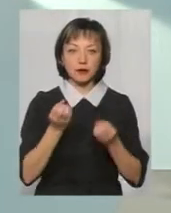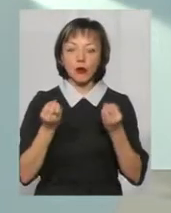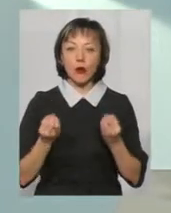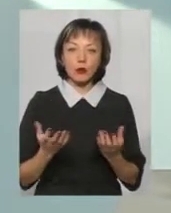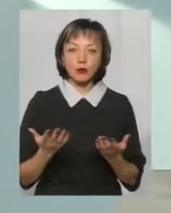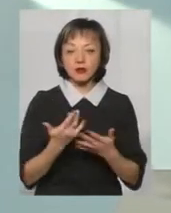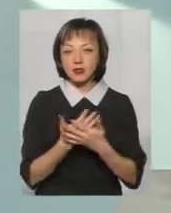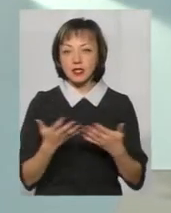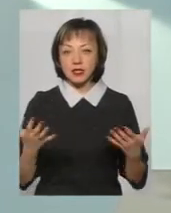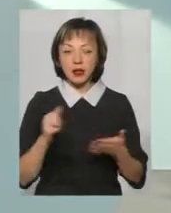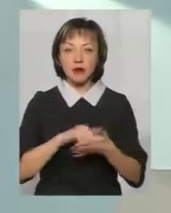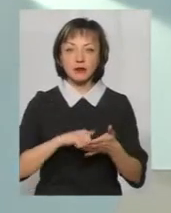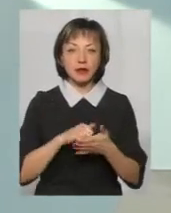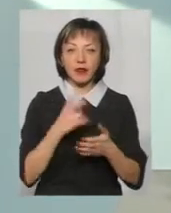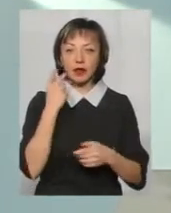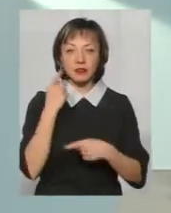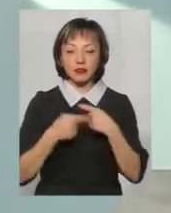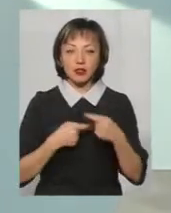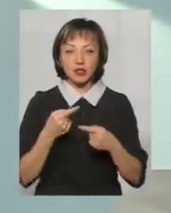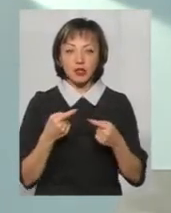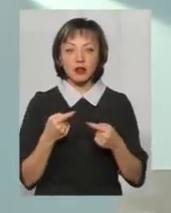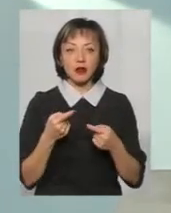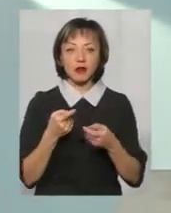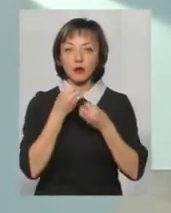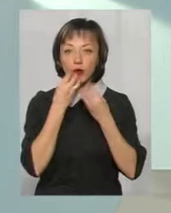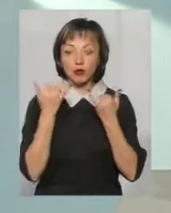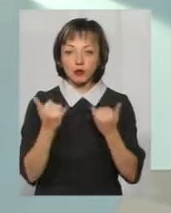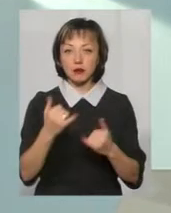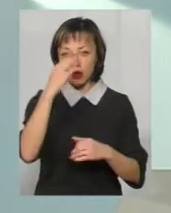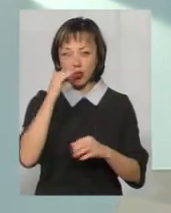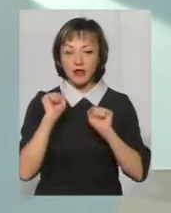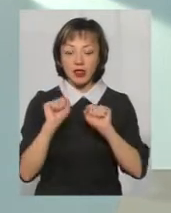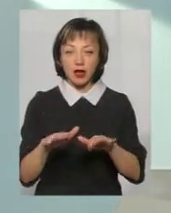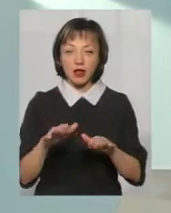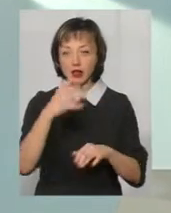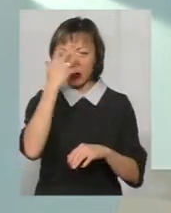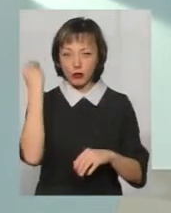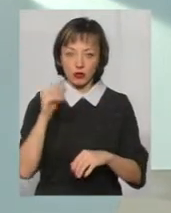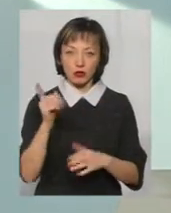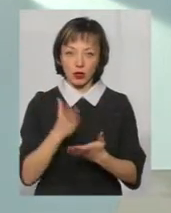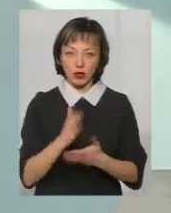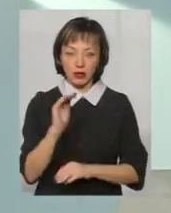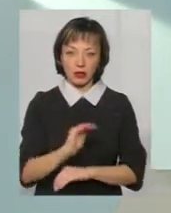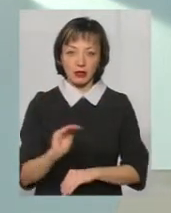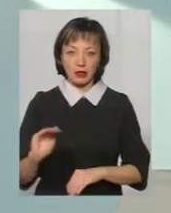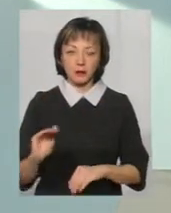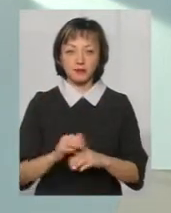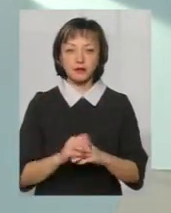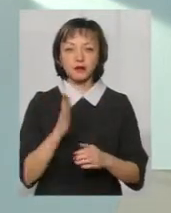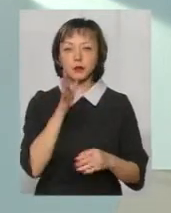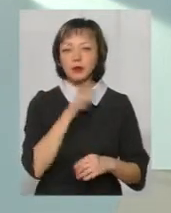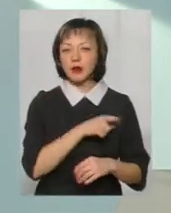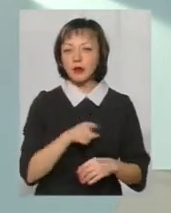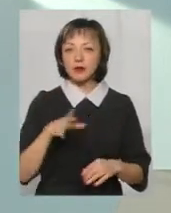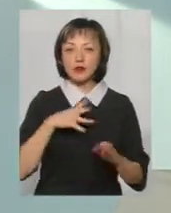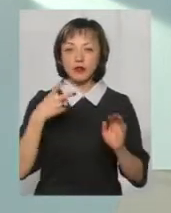силу різних обставин, не завжди які йдуть на плюс батькам, вони їх віддали і забулися, що є. Знаєте, був такий період в